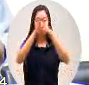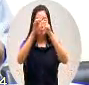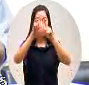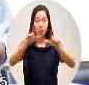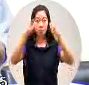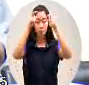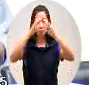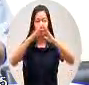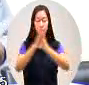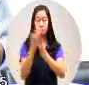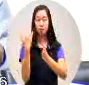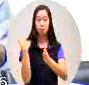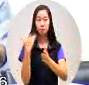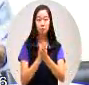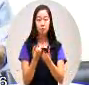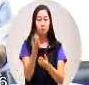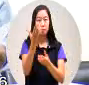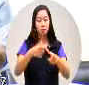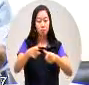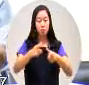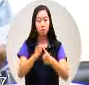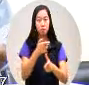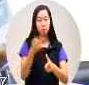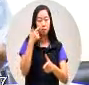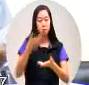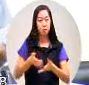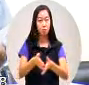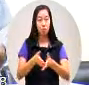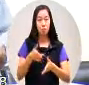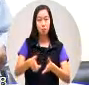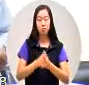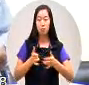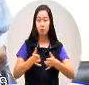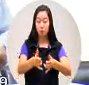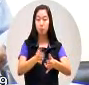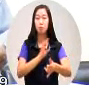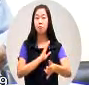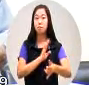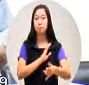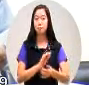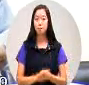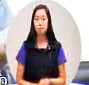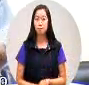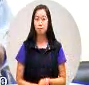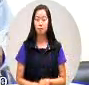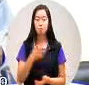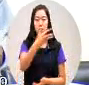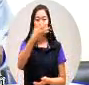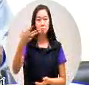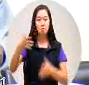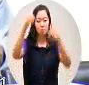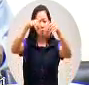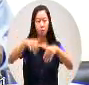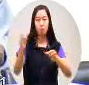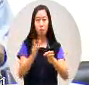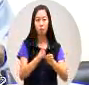在后花园非常重要的一个道路八八风灾以后